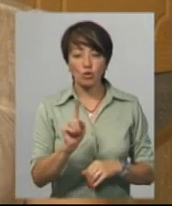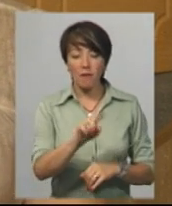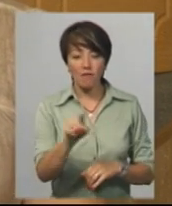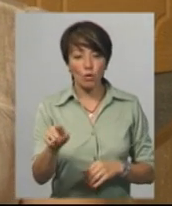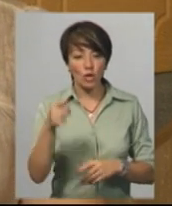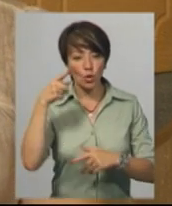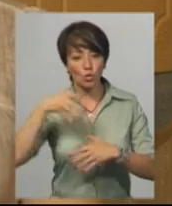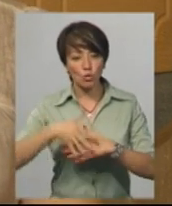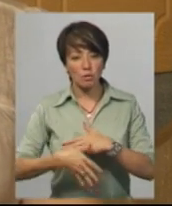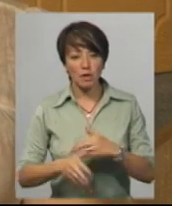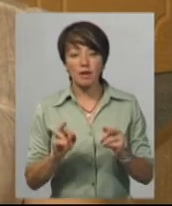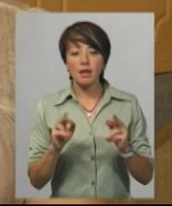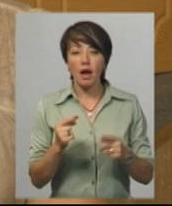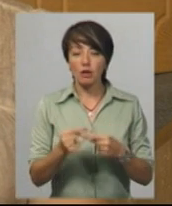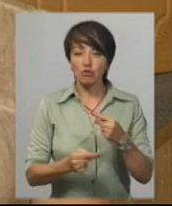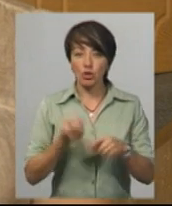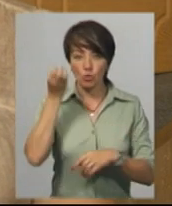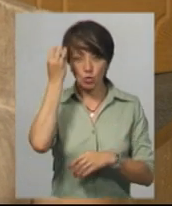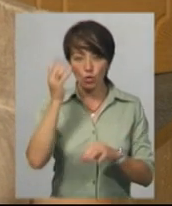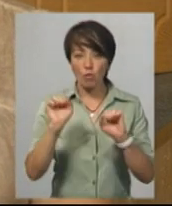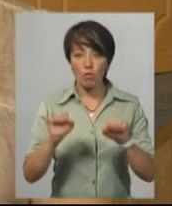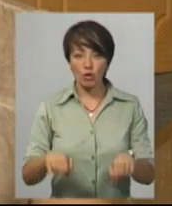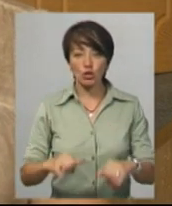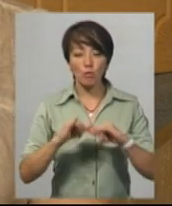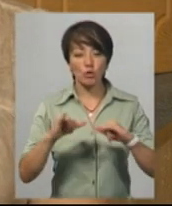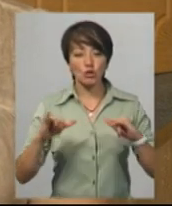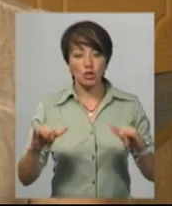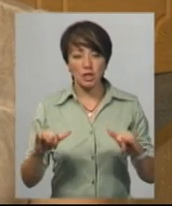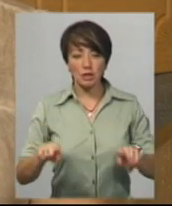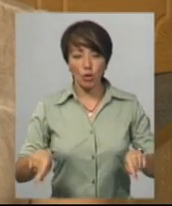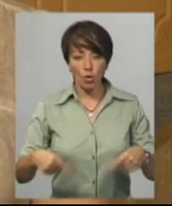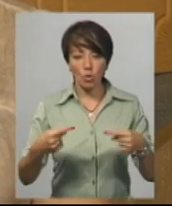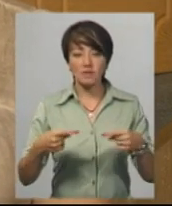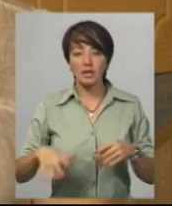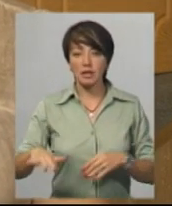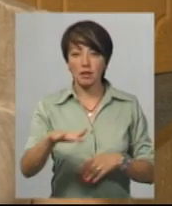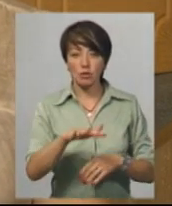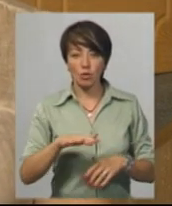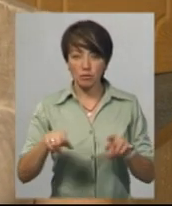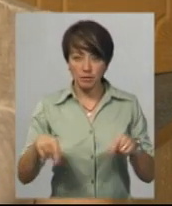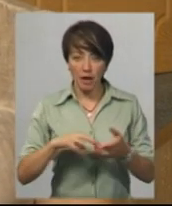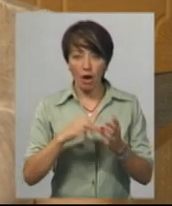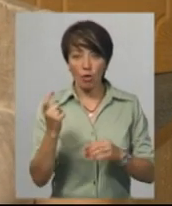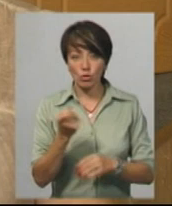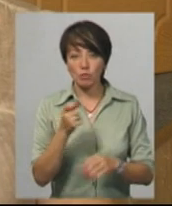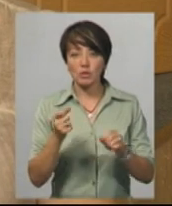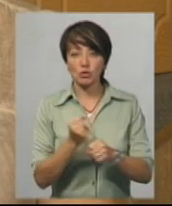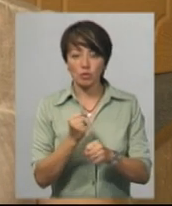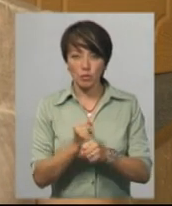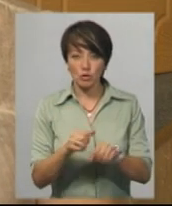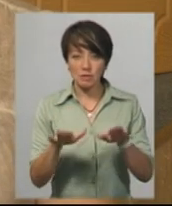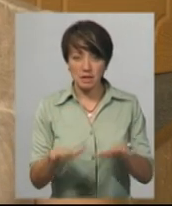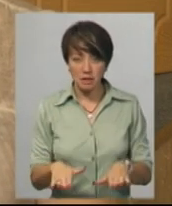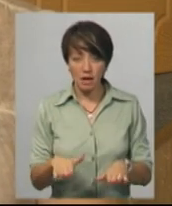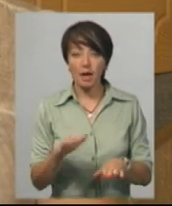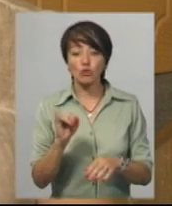розуміли, як через культуру можна поширити розвиток території, підняти економіку, створити робочі місця і взагалі, що